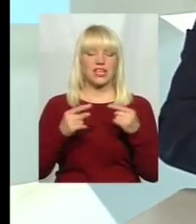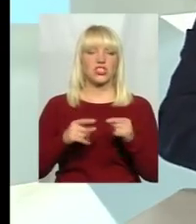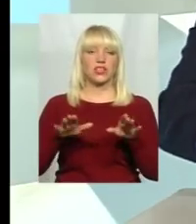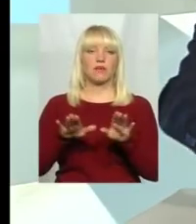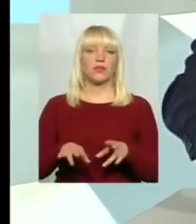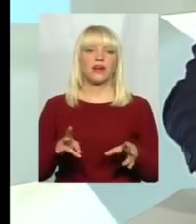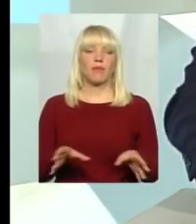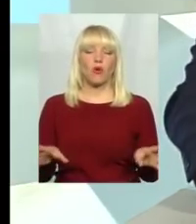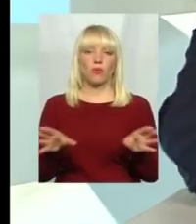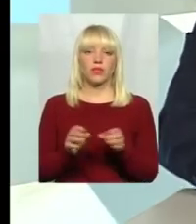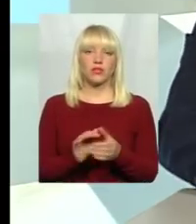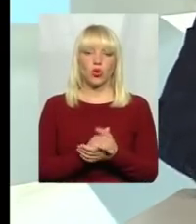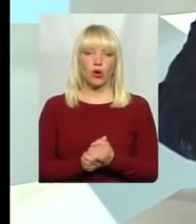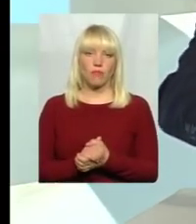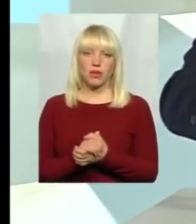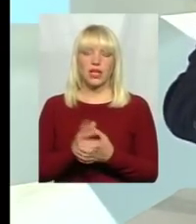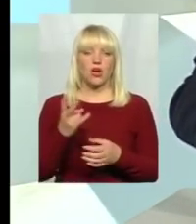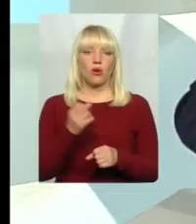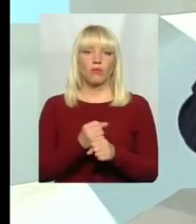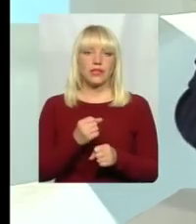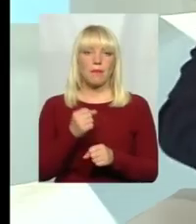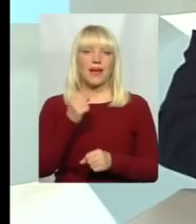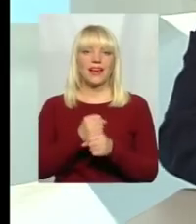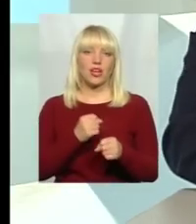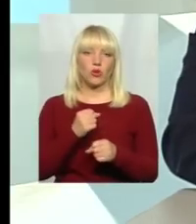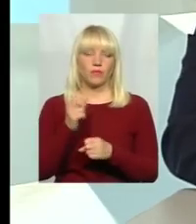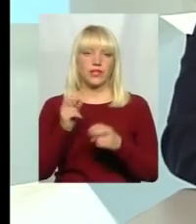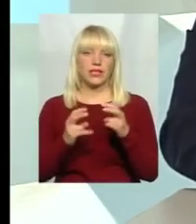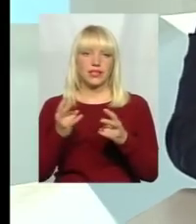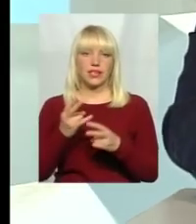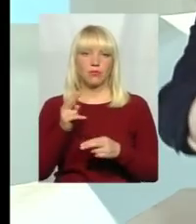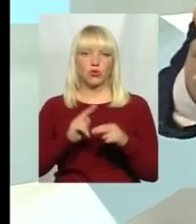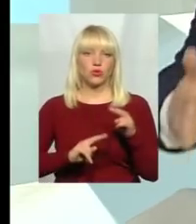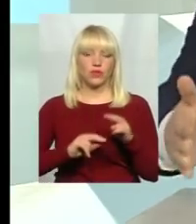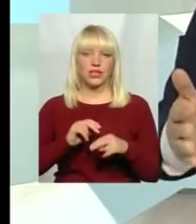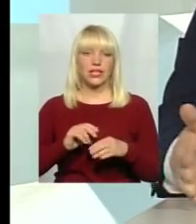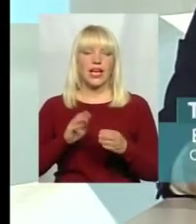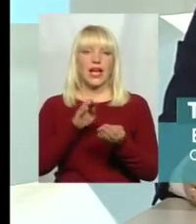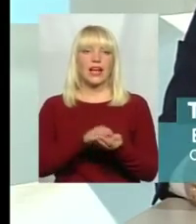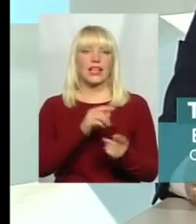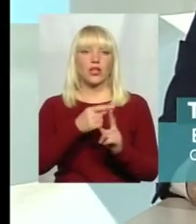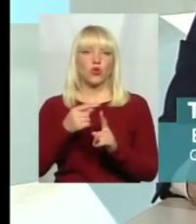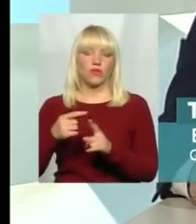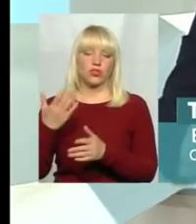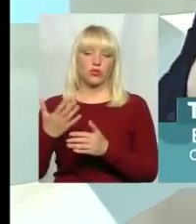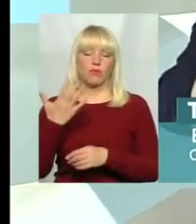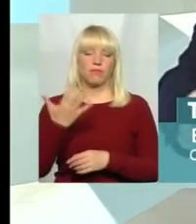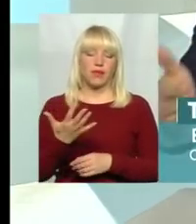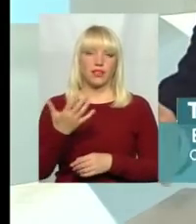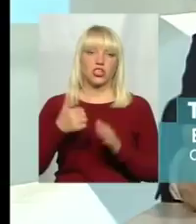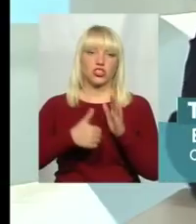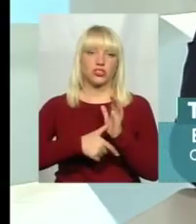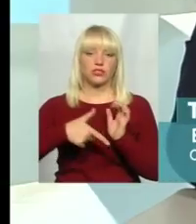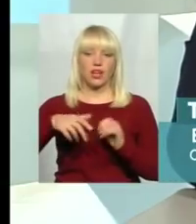'єднуватись громадам і робити переробний завод, так, треба будувати кладовище. Але кладовище, якщо це 5-6 гектарів землі, є